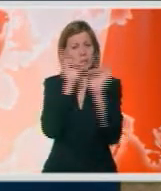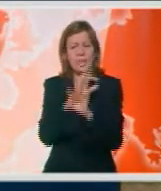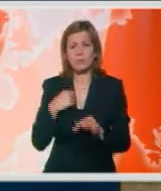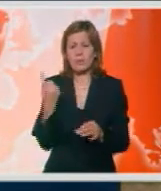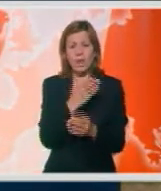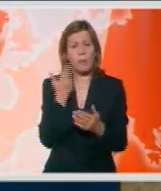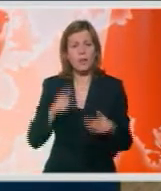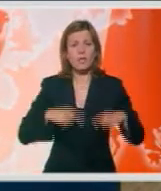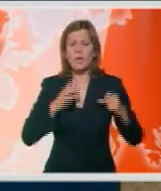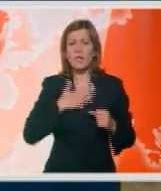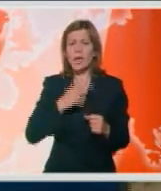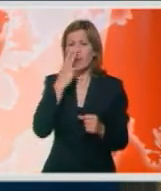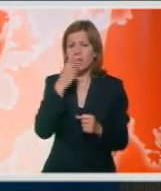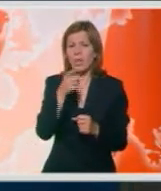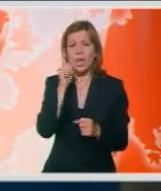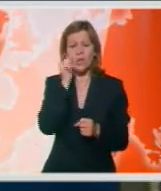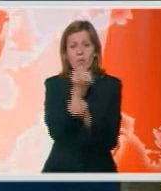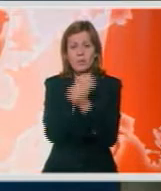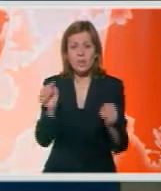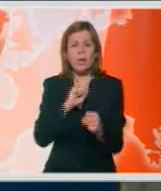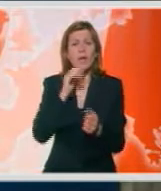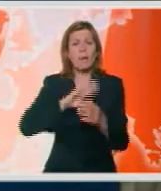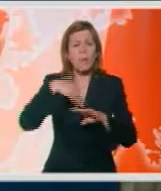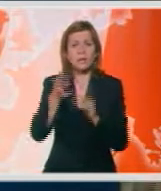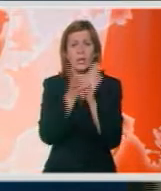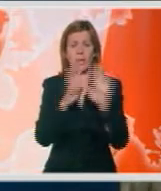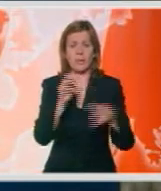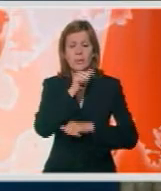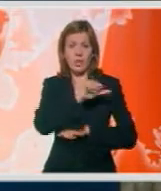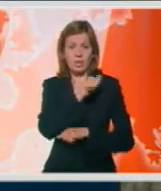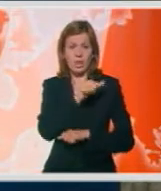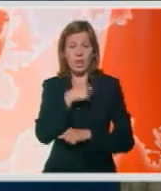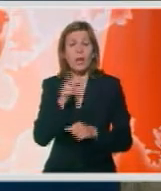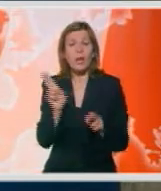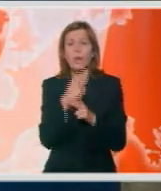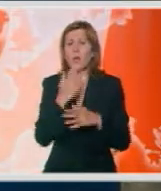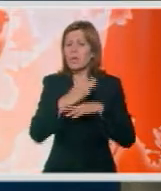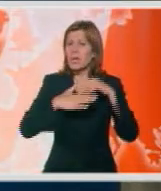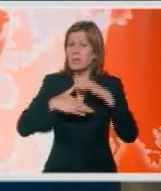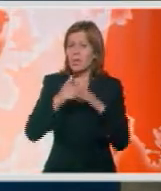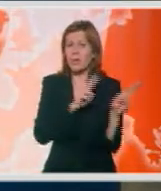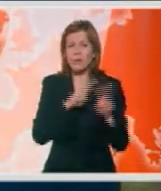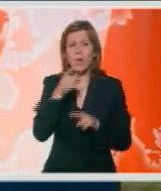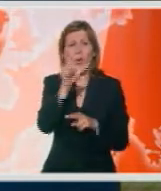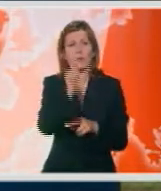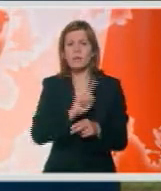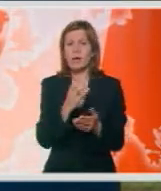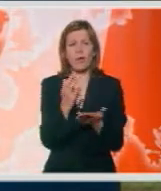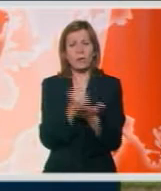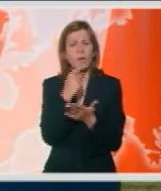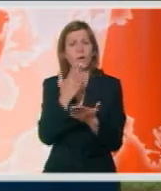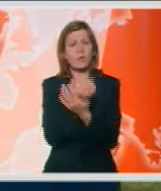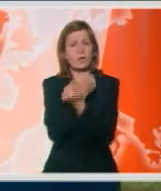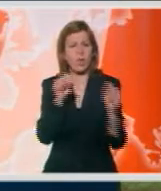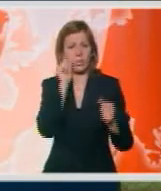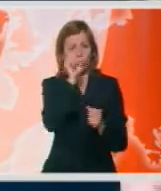nama, ne bi žela da vidi tog čoveka na slobodi, čak ni posle 19 godina. Ne mogu biti zadovoljan presudom. On sigurno nije zaslužio da bude